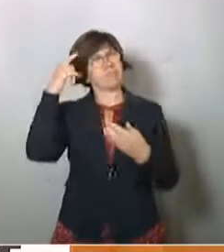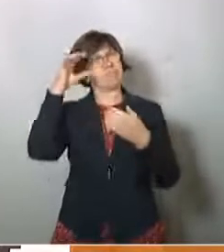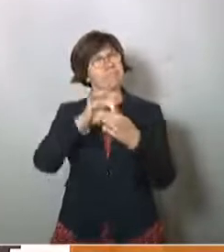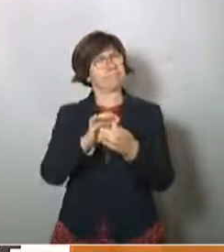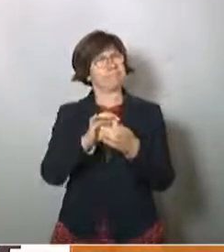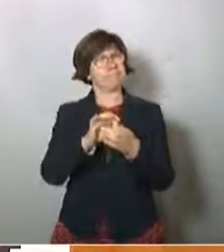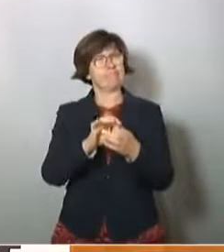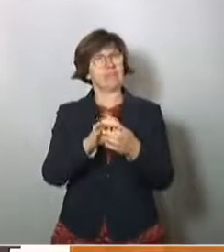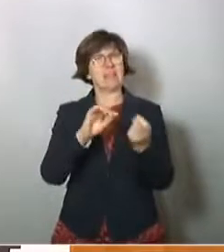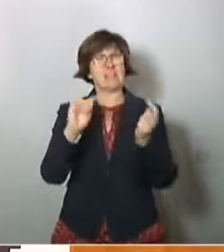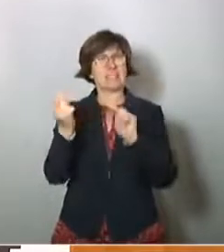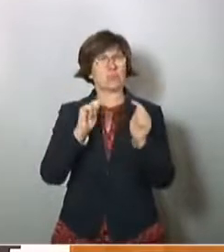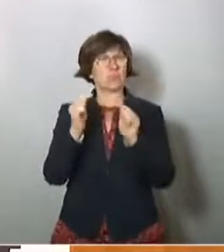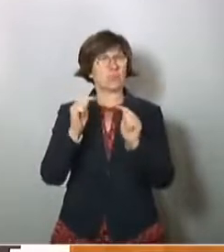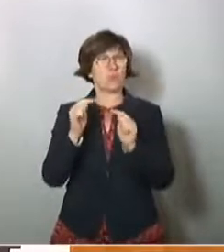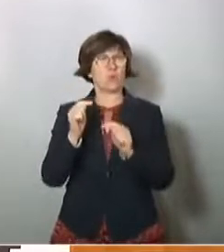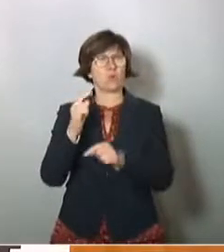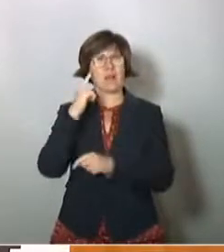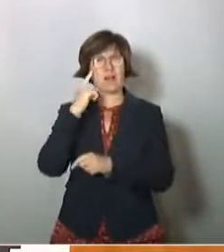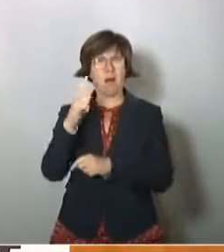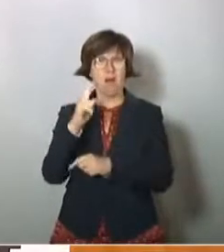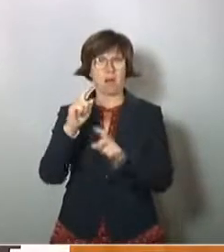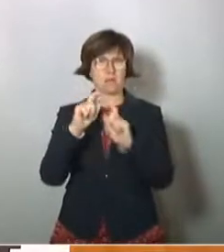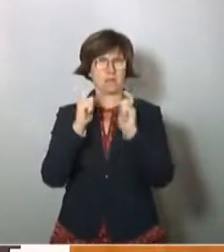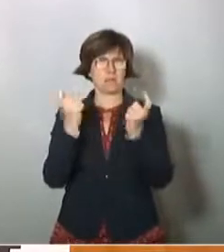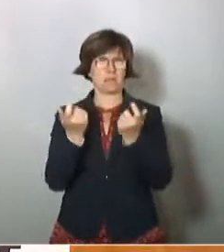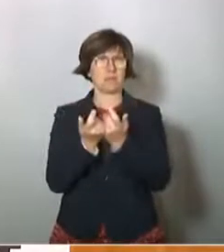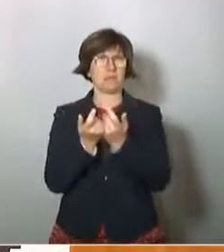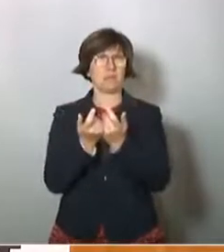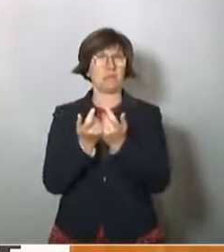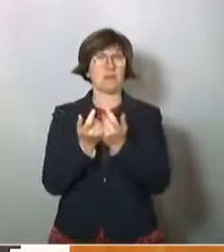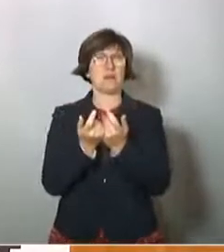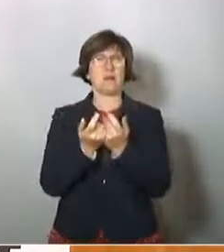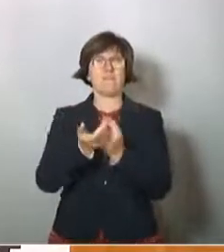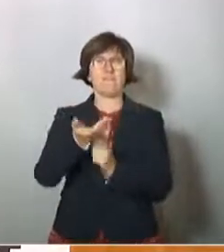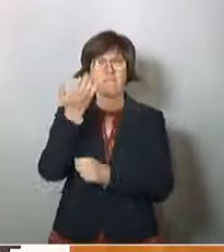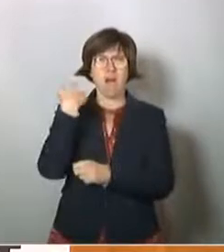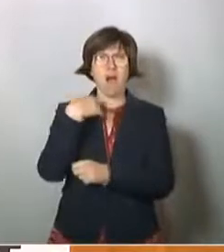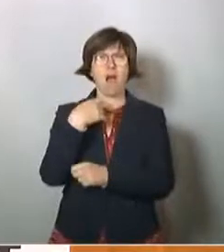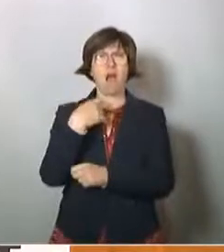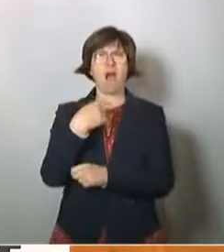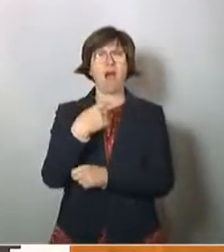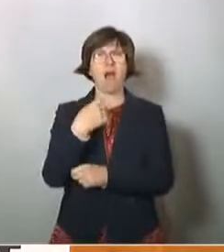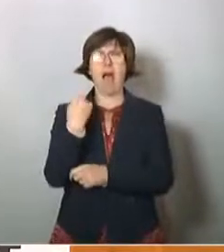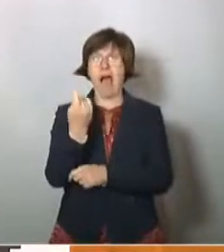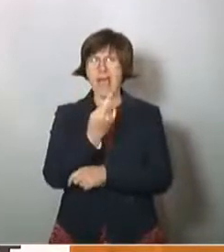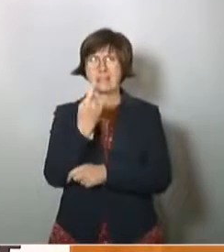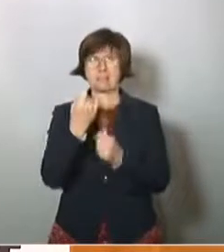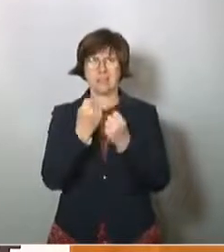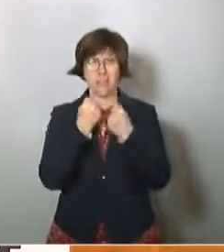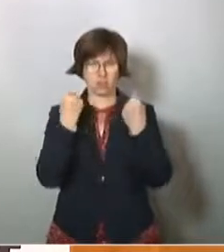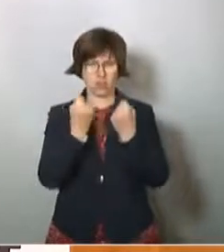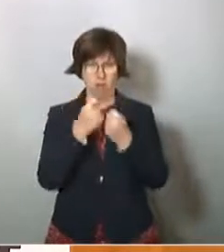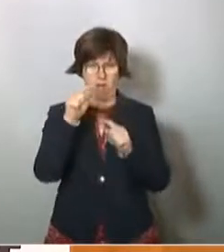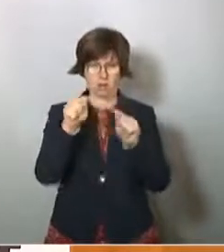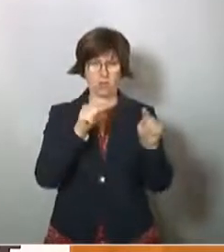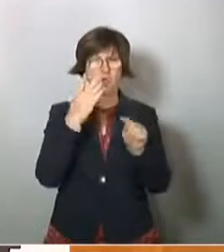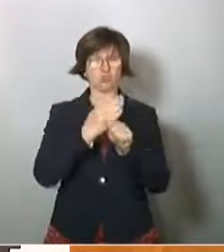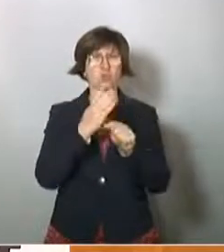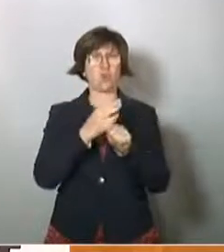der Diskussion im Rat. Nun gab es ja in einzelnen Staaten auch schon